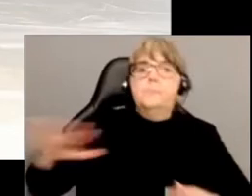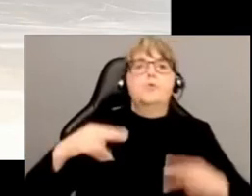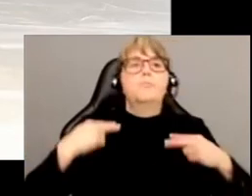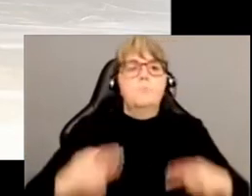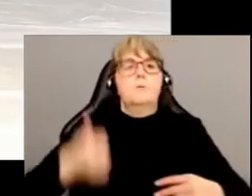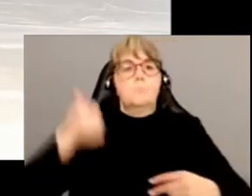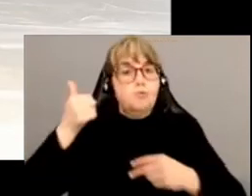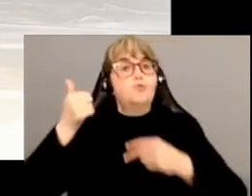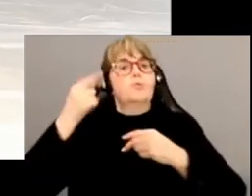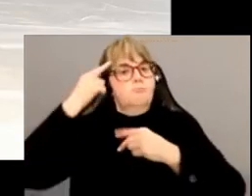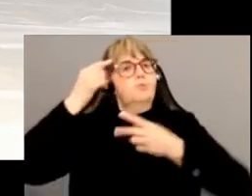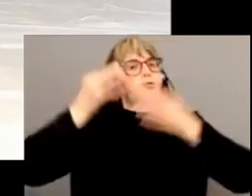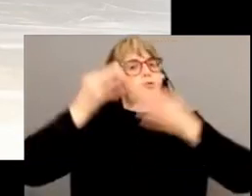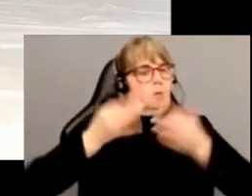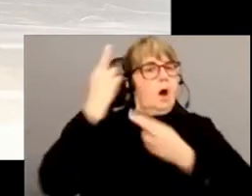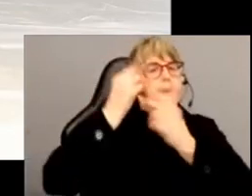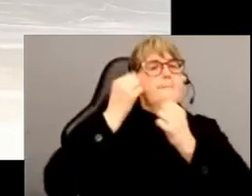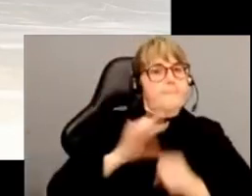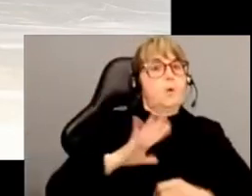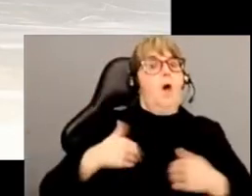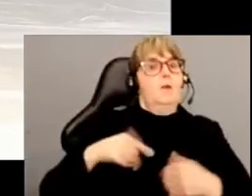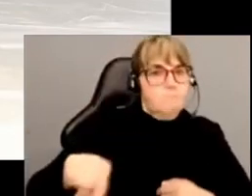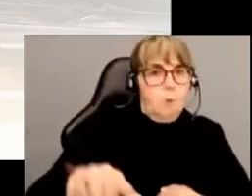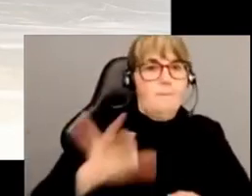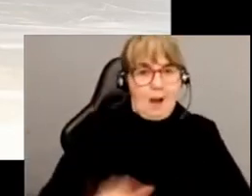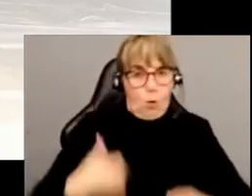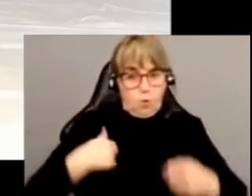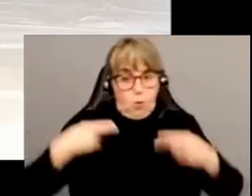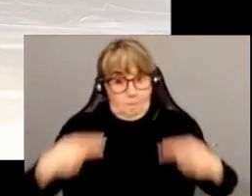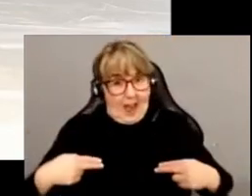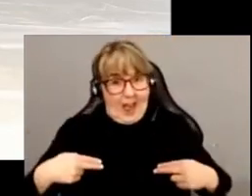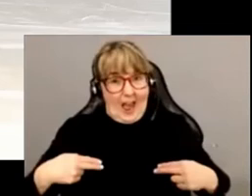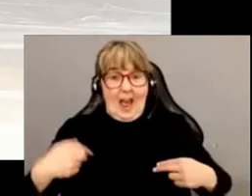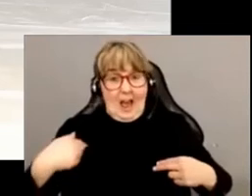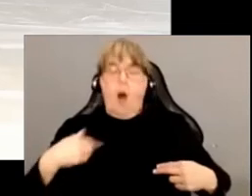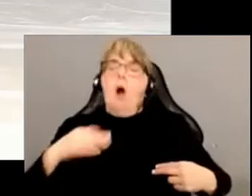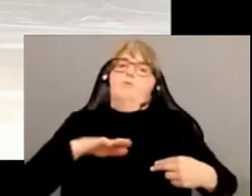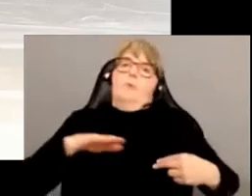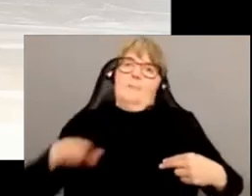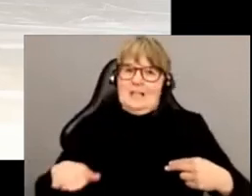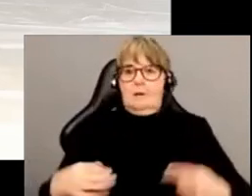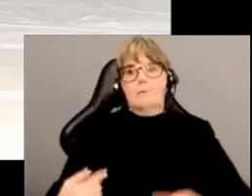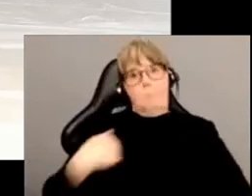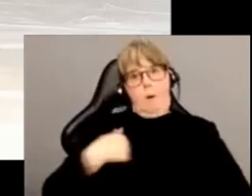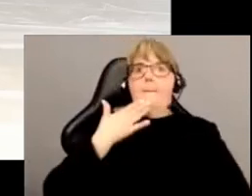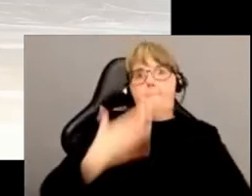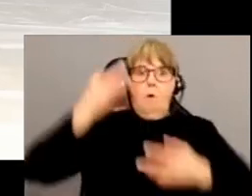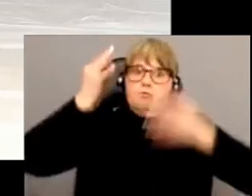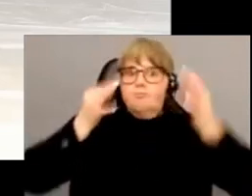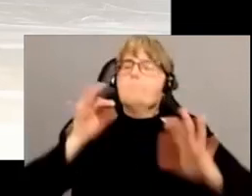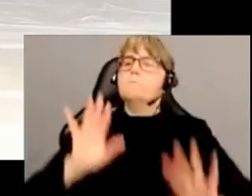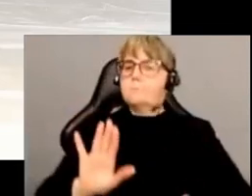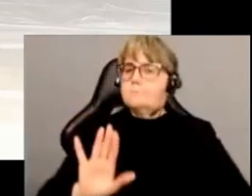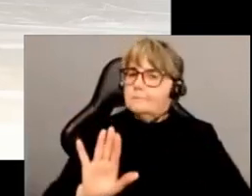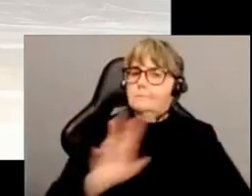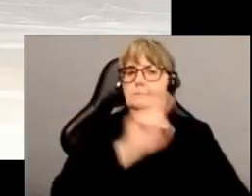rationnels que la plupart des animaux, mais le fait d'être humain, ça n'implique pas qu'un individu va être rationnel, puisqu'on a vu qu'il y avait des